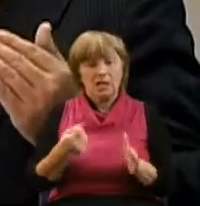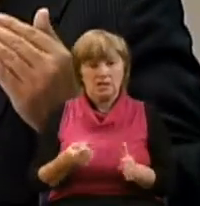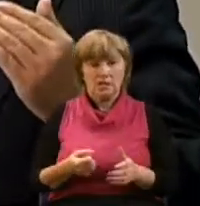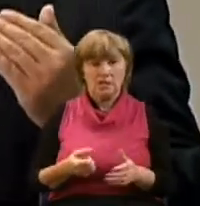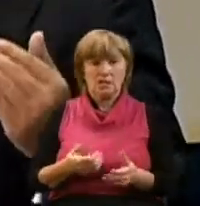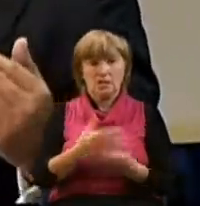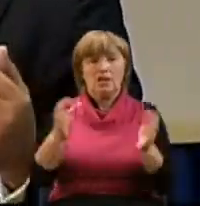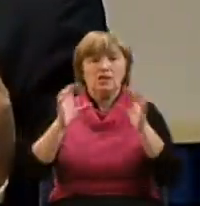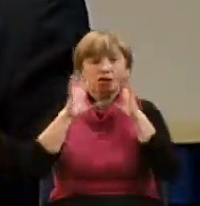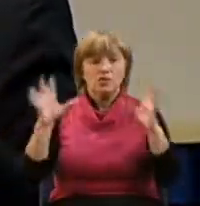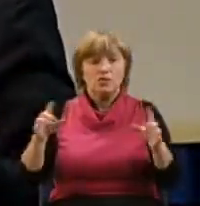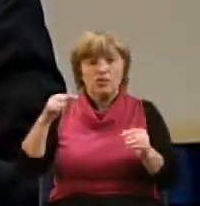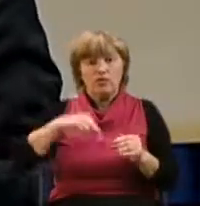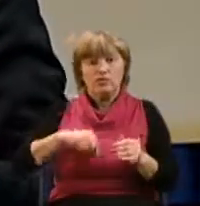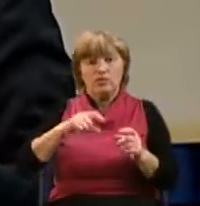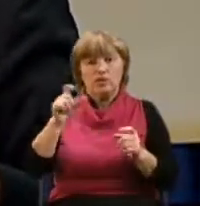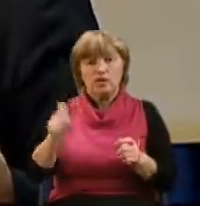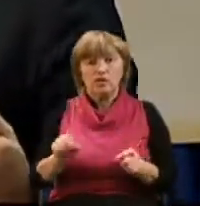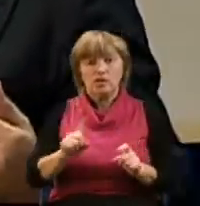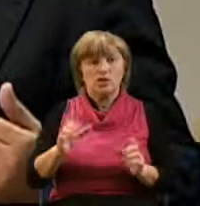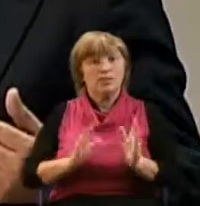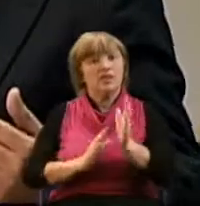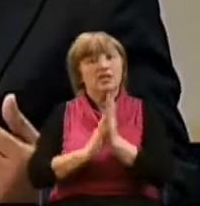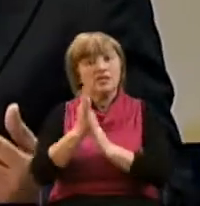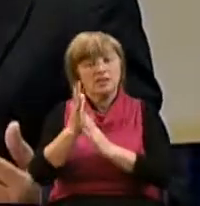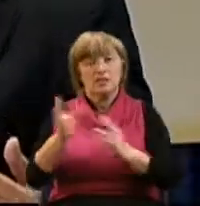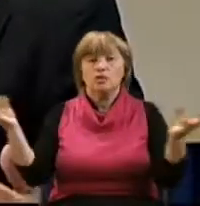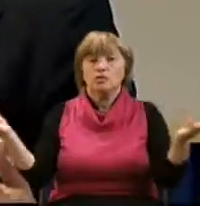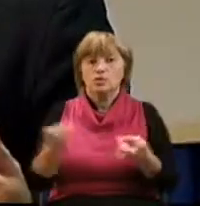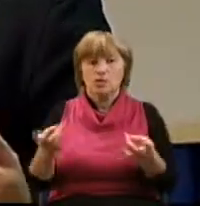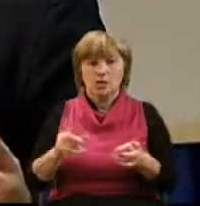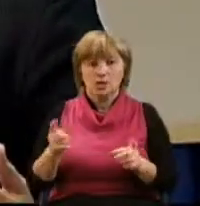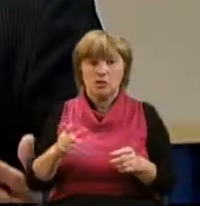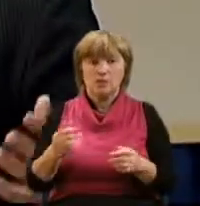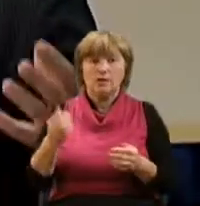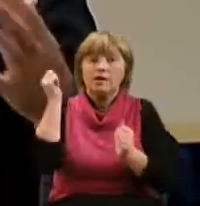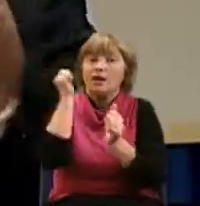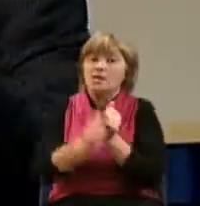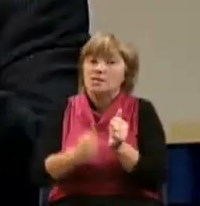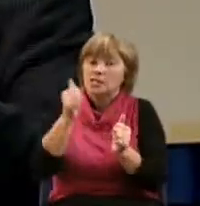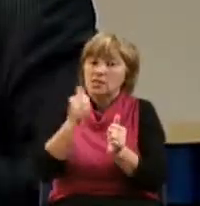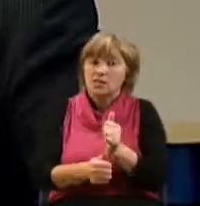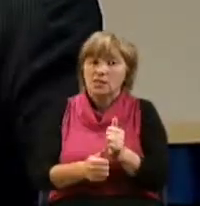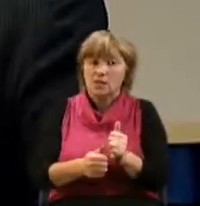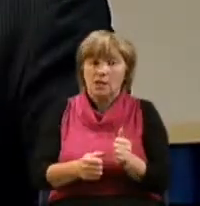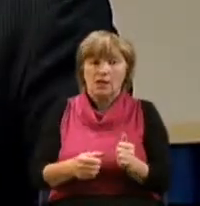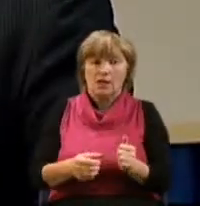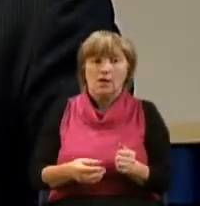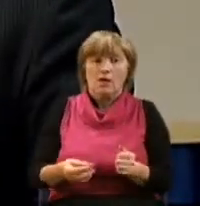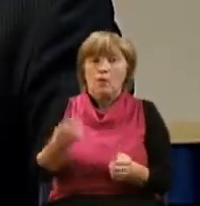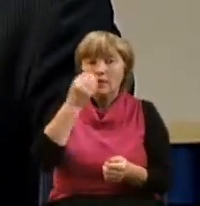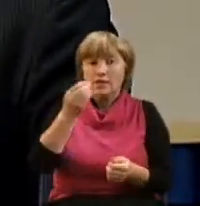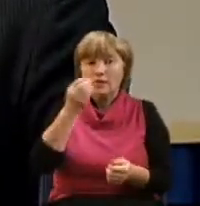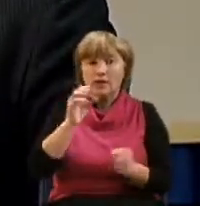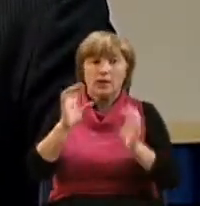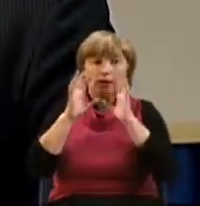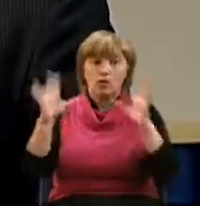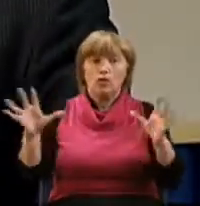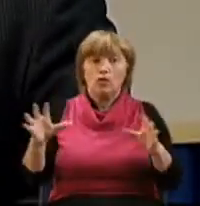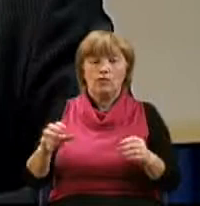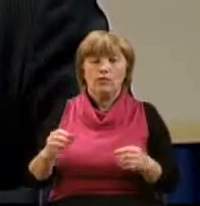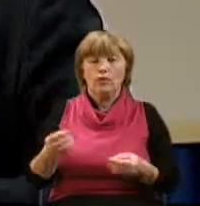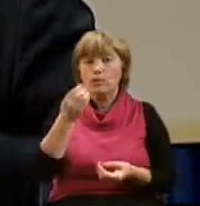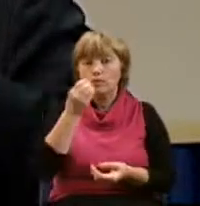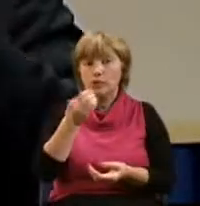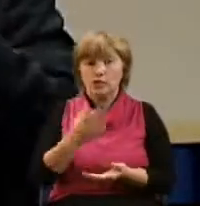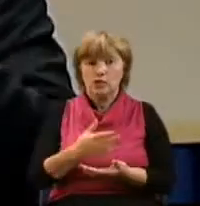духовный, внутренний человек для того, чтобы расти, нуждается в том, чтобы мы ежедневно употребляли духовную пищу,